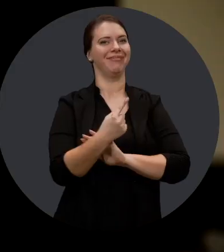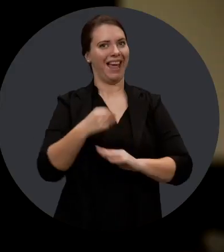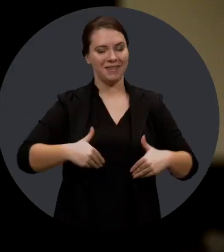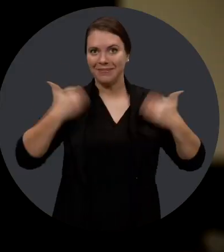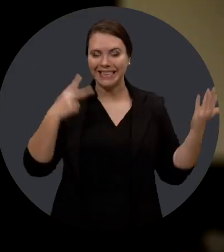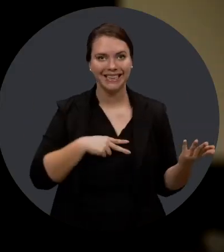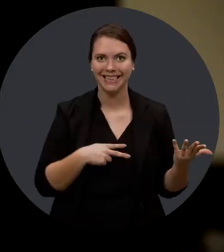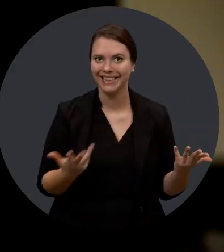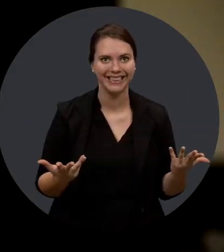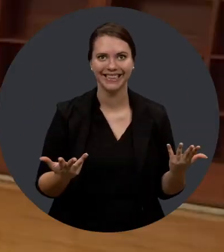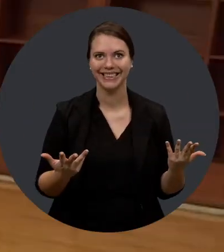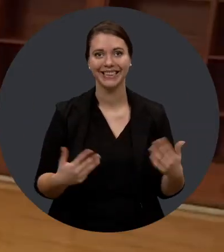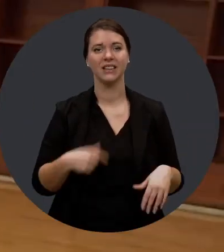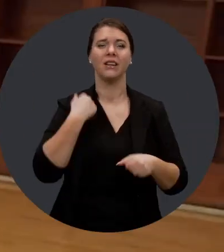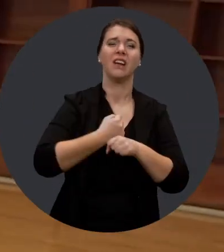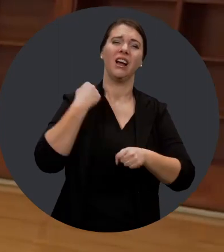dans ma vie.